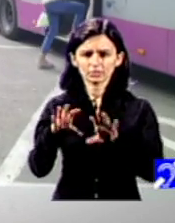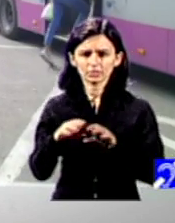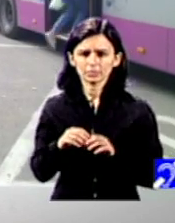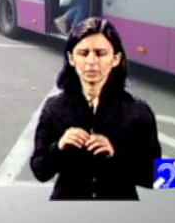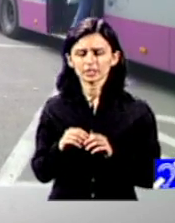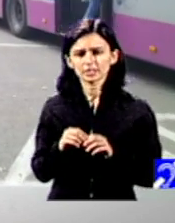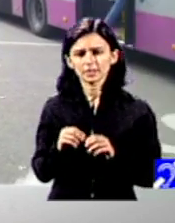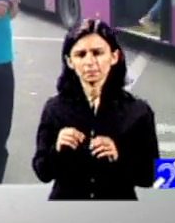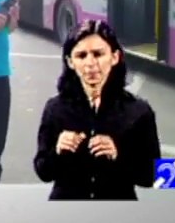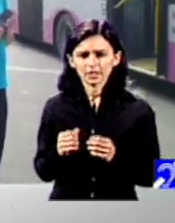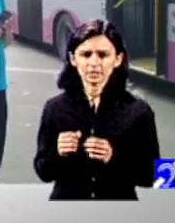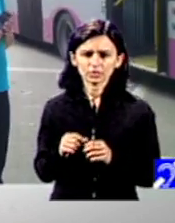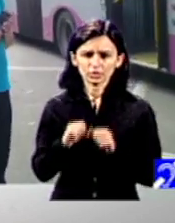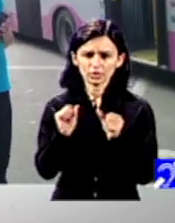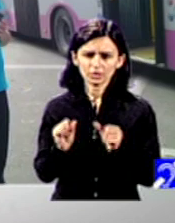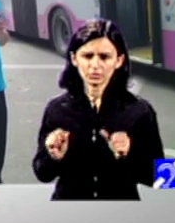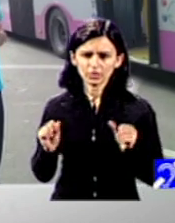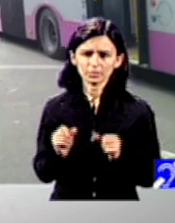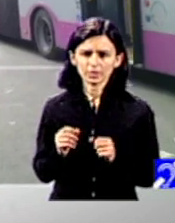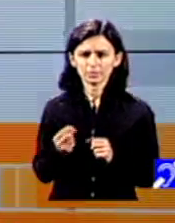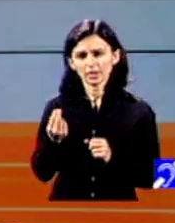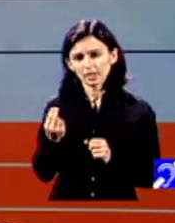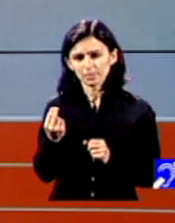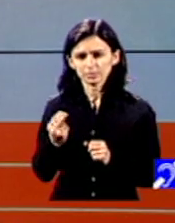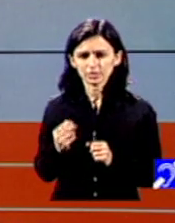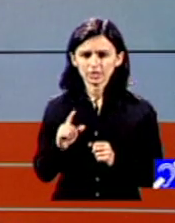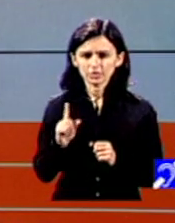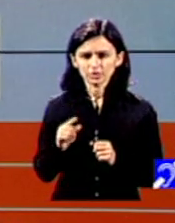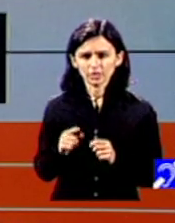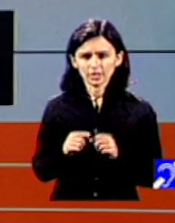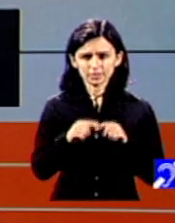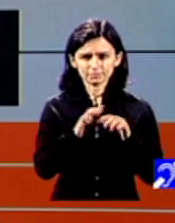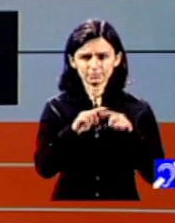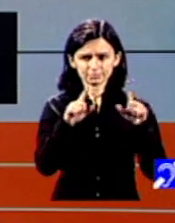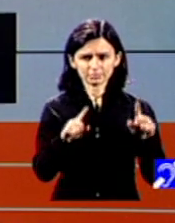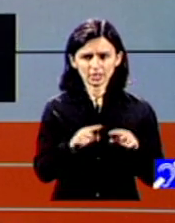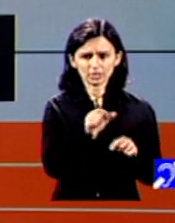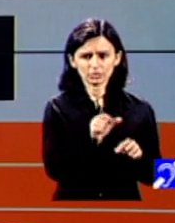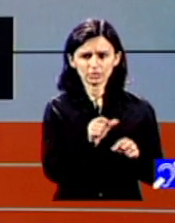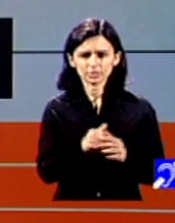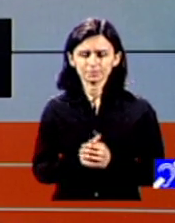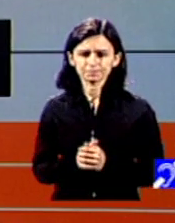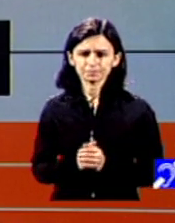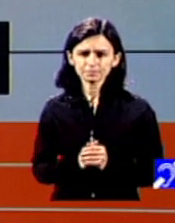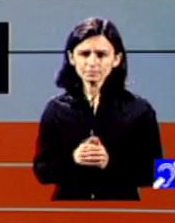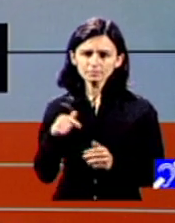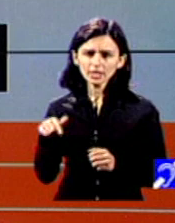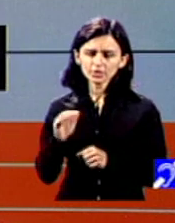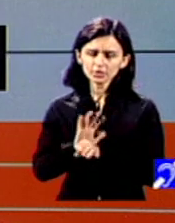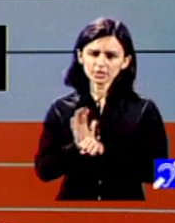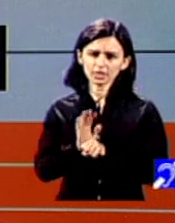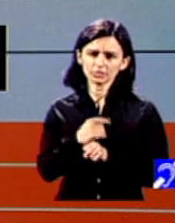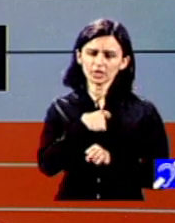mod mai satisfăcător decât nu-i așa în colțul ecranului Iarăși se pare că aceste televizoare vor fi capabile să